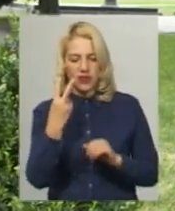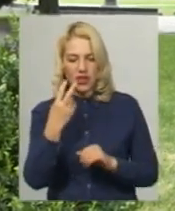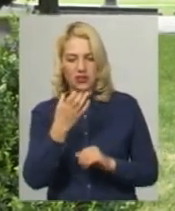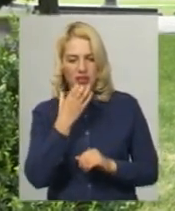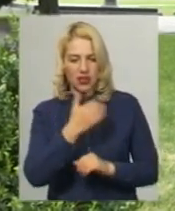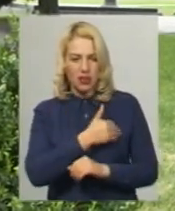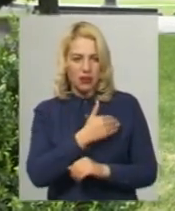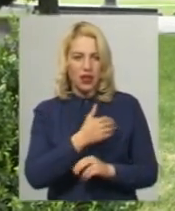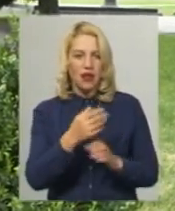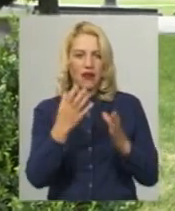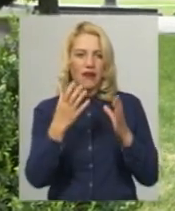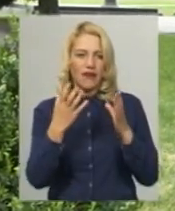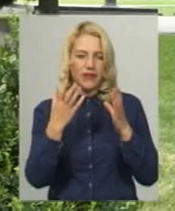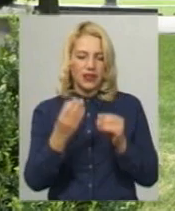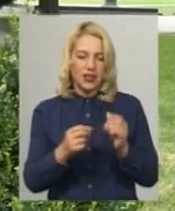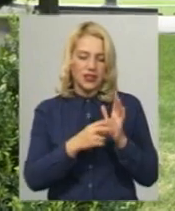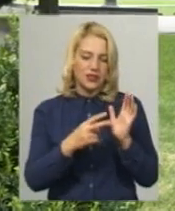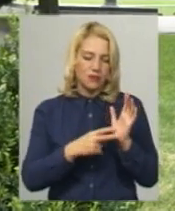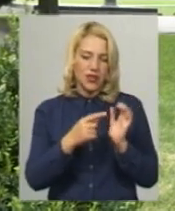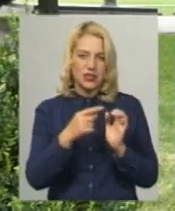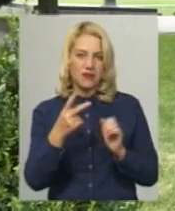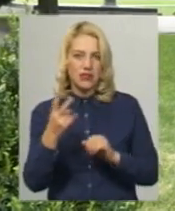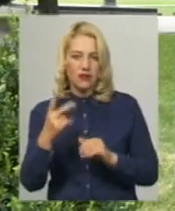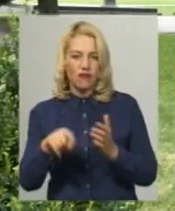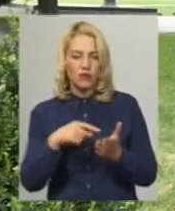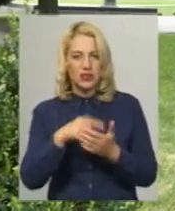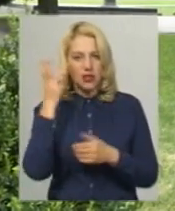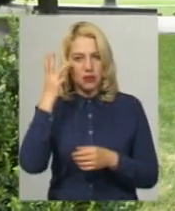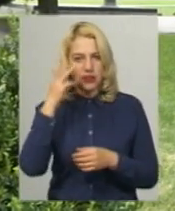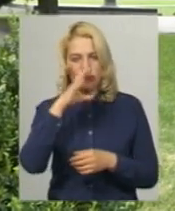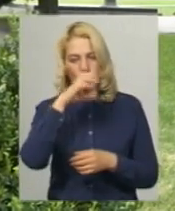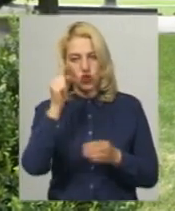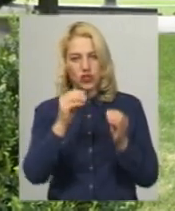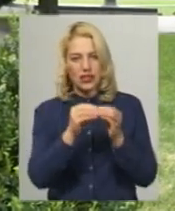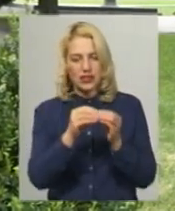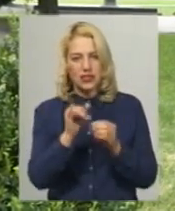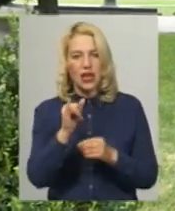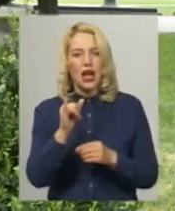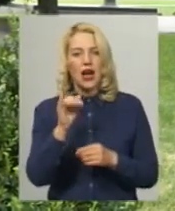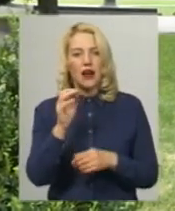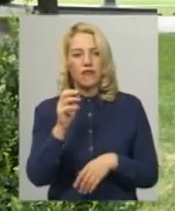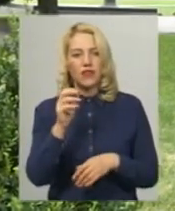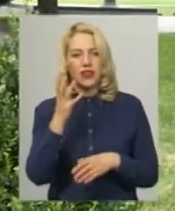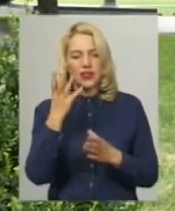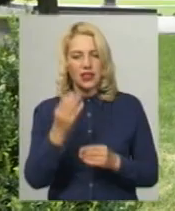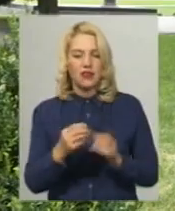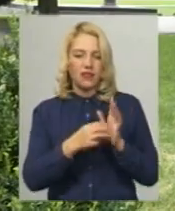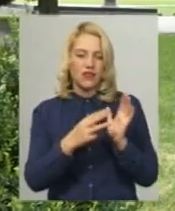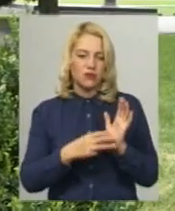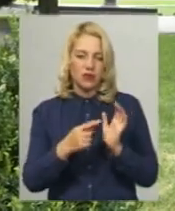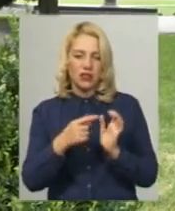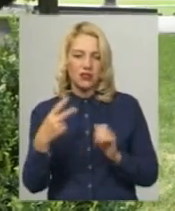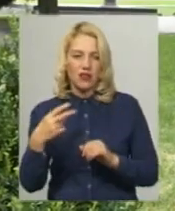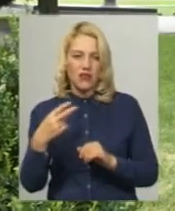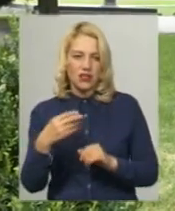день 17-22 градуси. У місті Хмельницькому вночі близько 10, в день 18-20